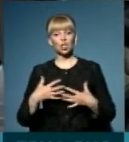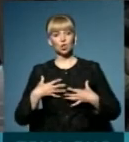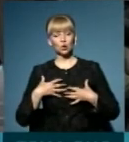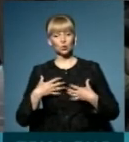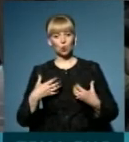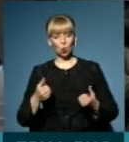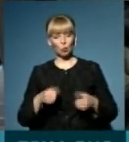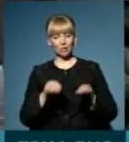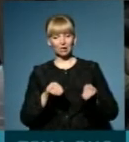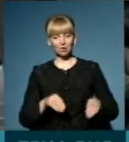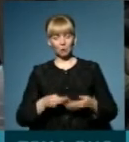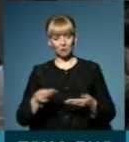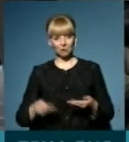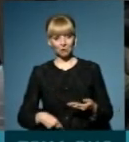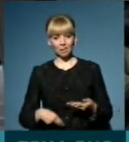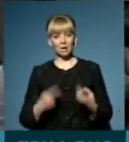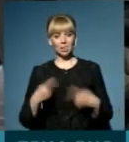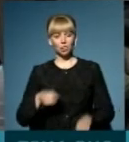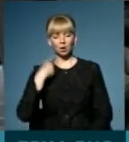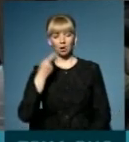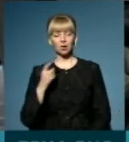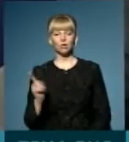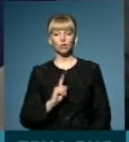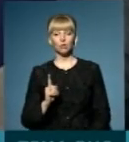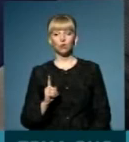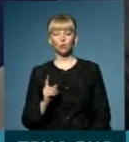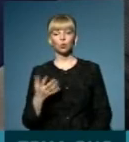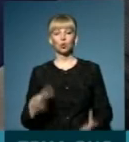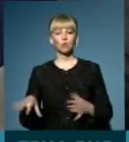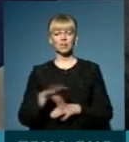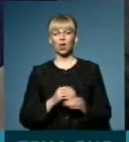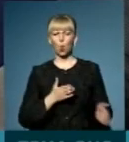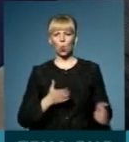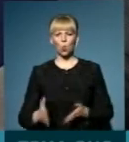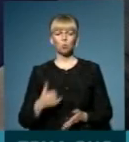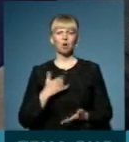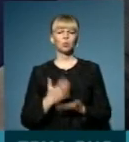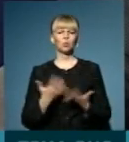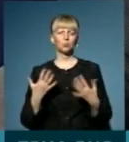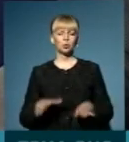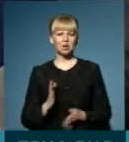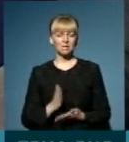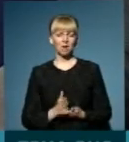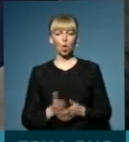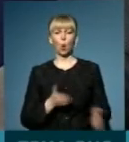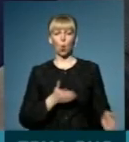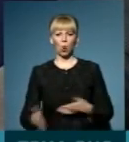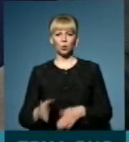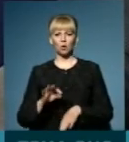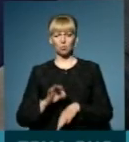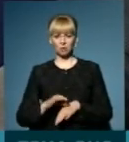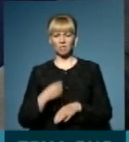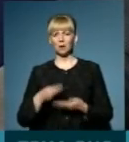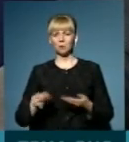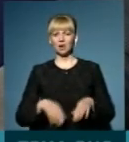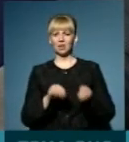деклараціями, тобто, підписувати. Інші казали, що вже все готово, в мене вже є готові пацієнти, з якими